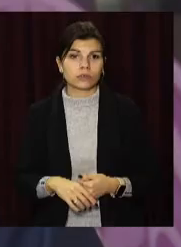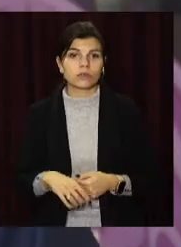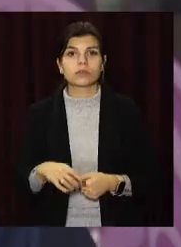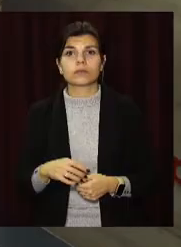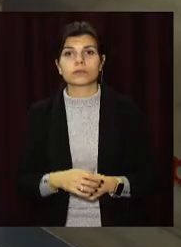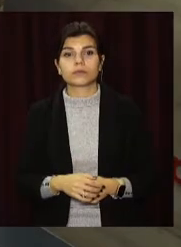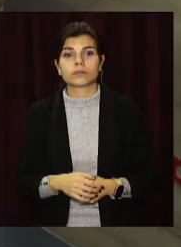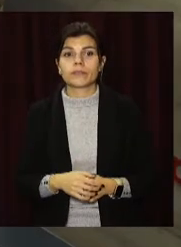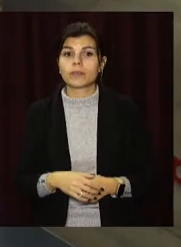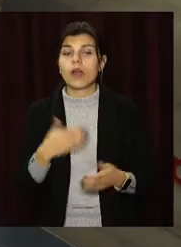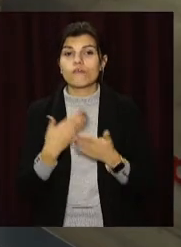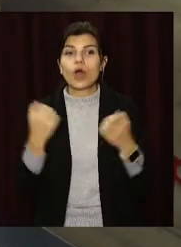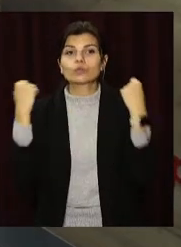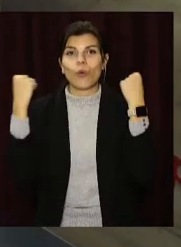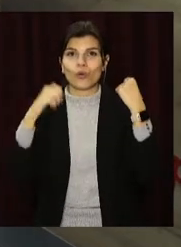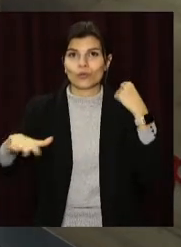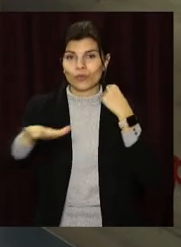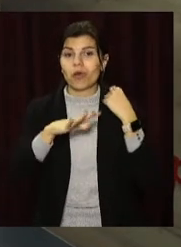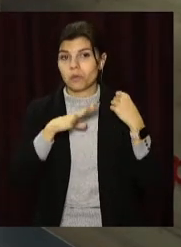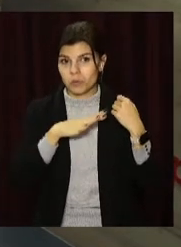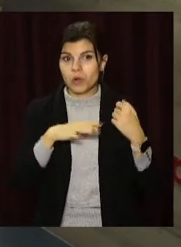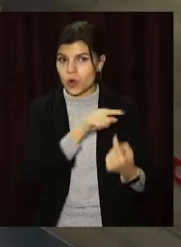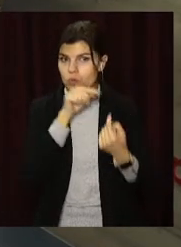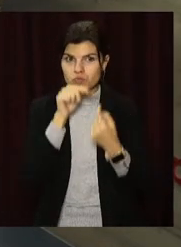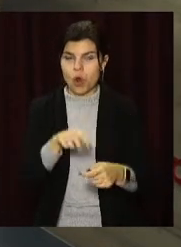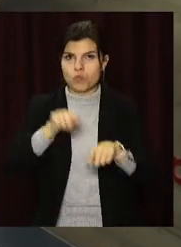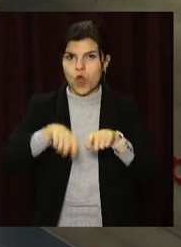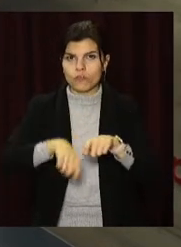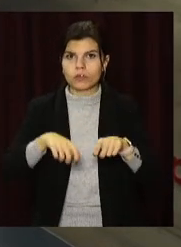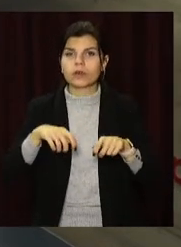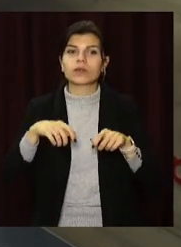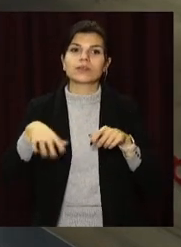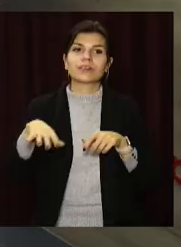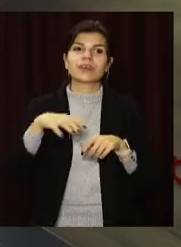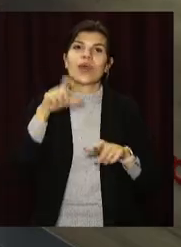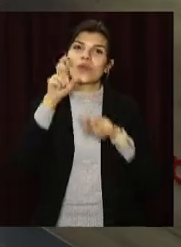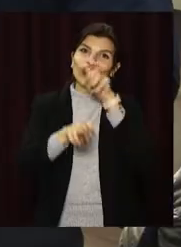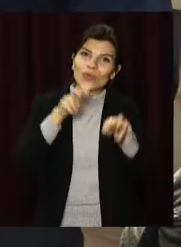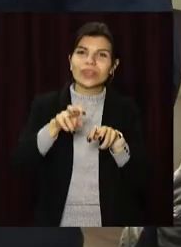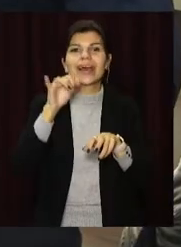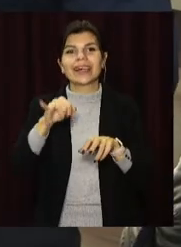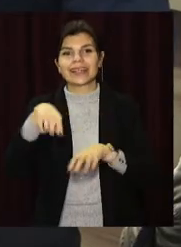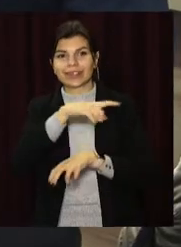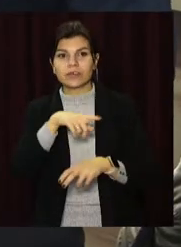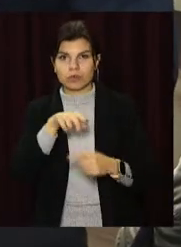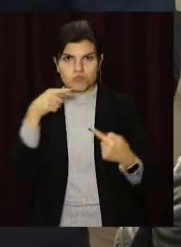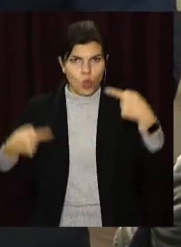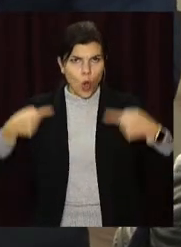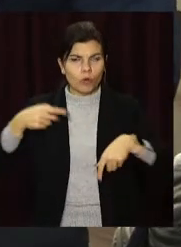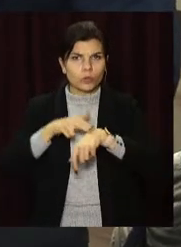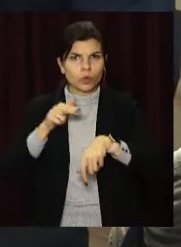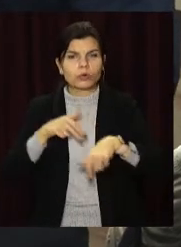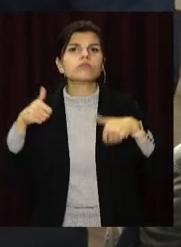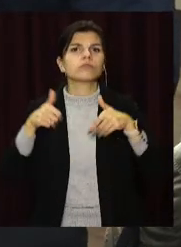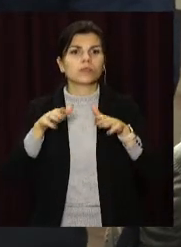обслуговування». А от у спорткомплексі були категорично проти перевірок як персоналу, так і відвідувачів. Конфліктували із поліцією та